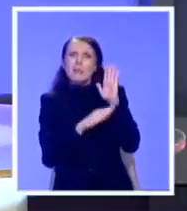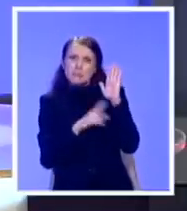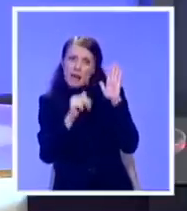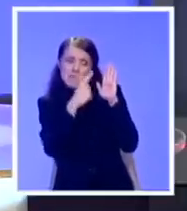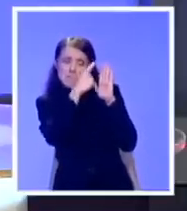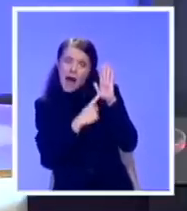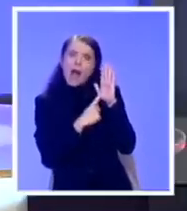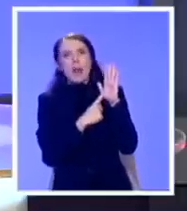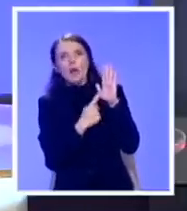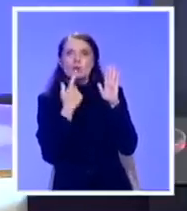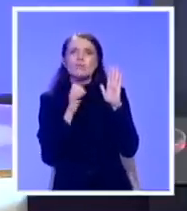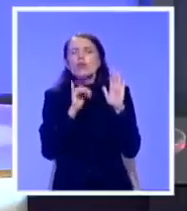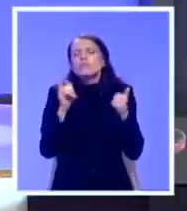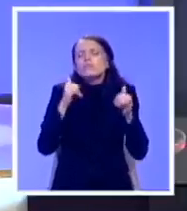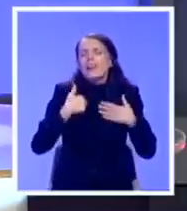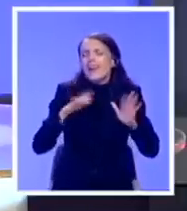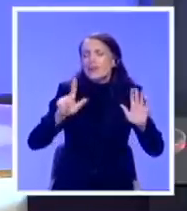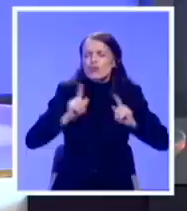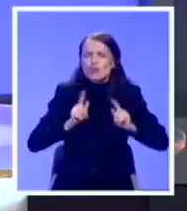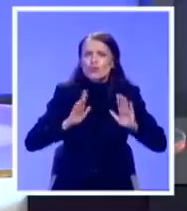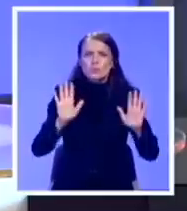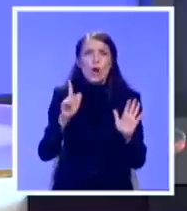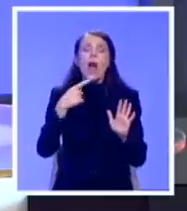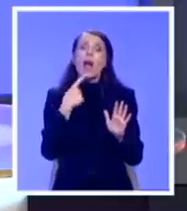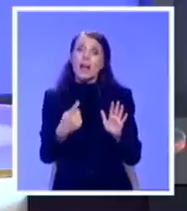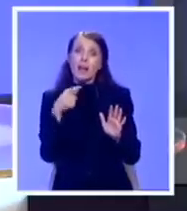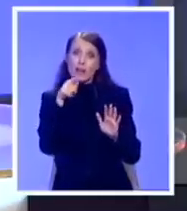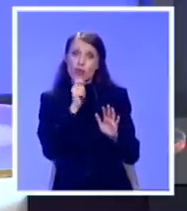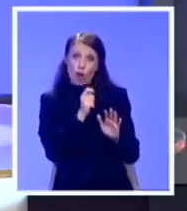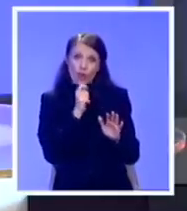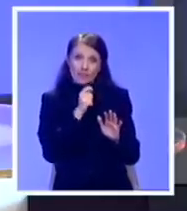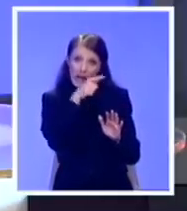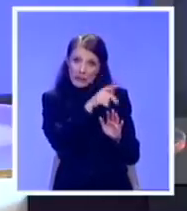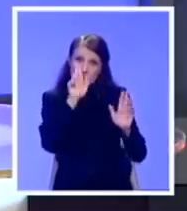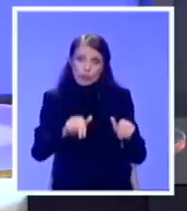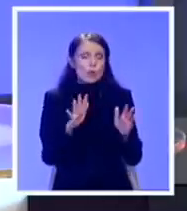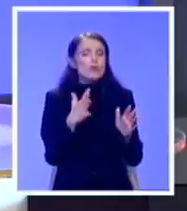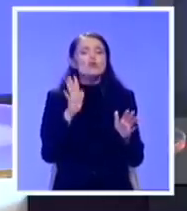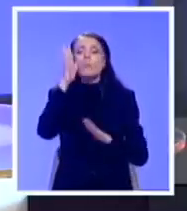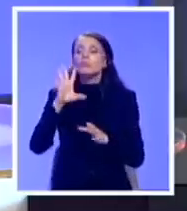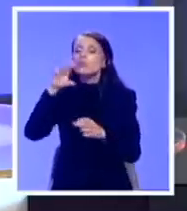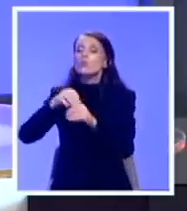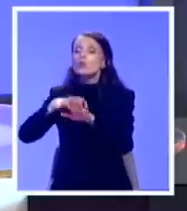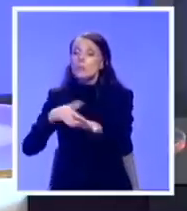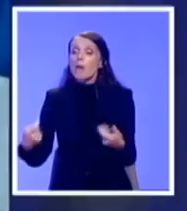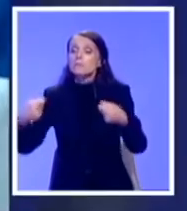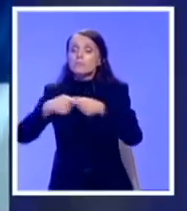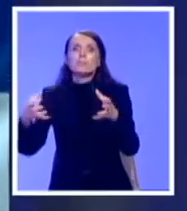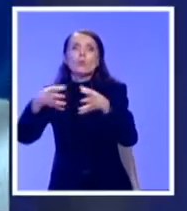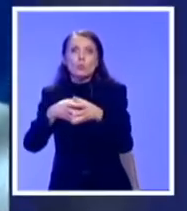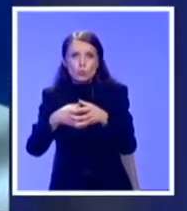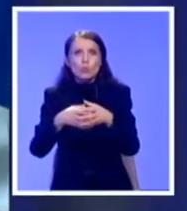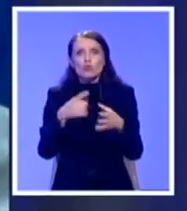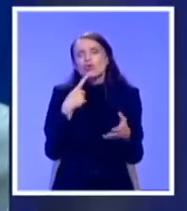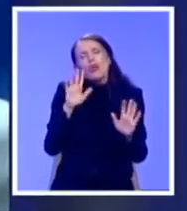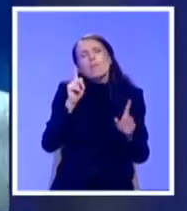preći cenzus, ko Znači, možda si udružite sa njima... Vrlo je mogući, ali to moraju biti častni ljudi, to je sigurno. Jel očekujete da ćete preći cenzus?